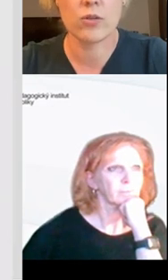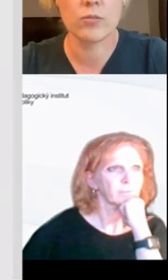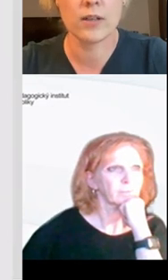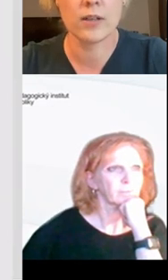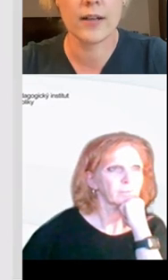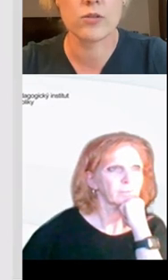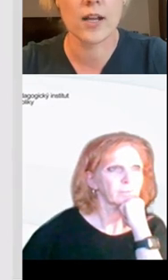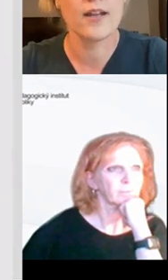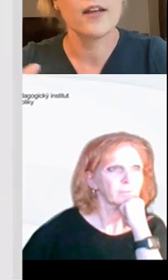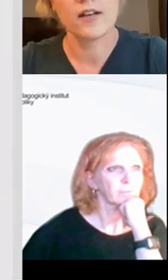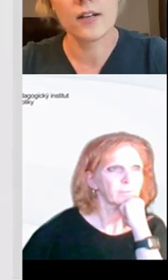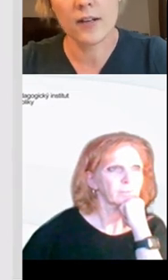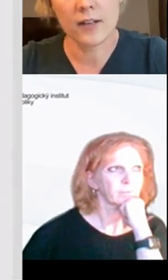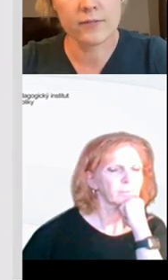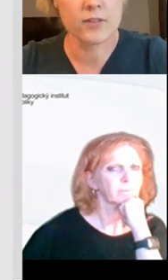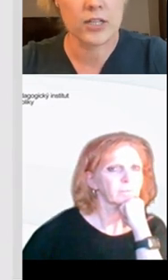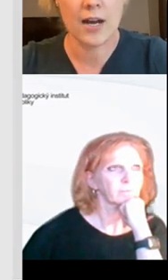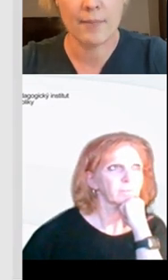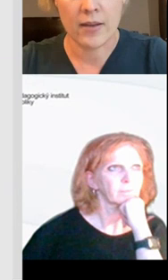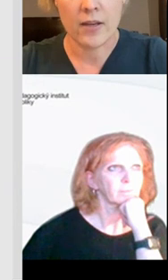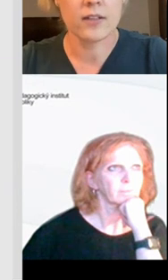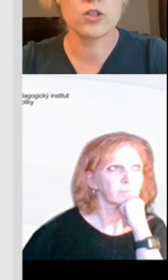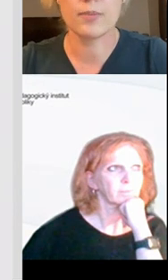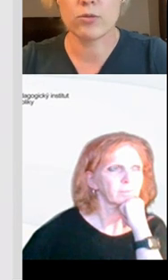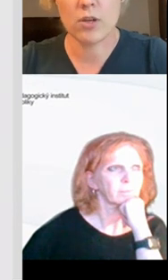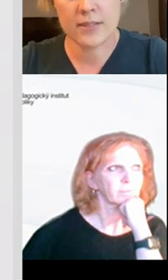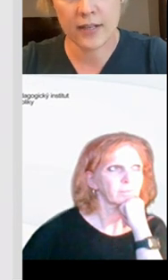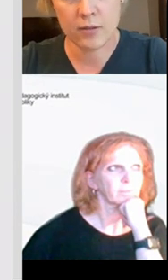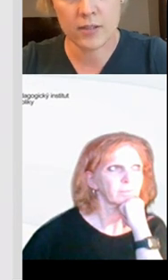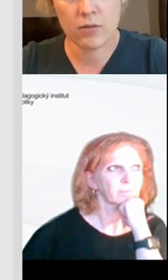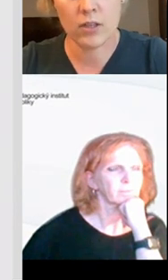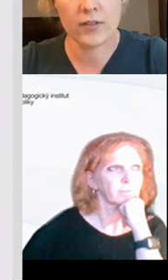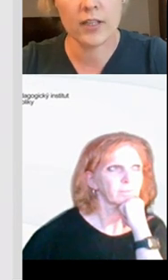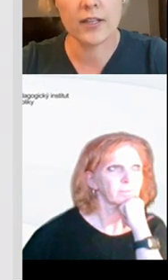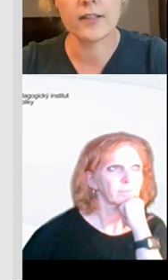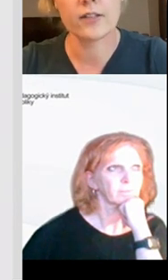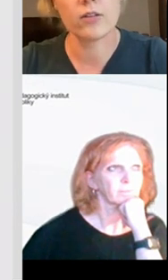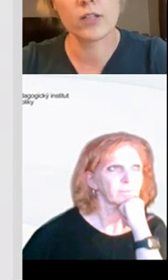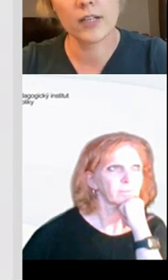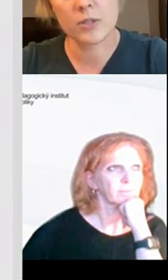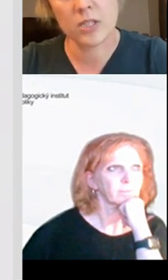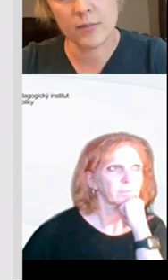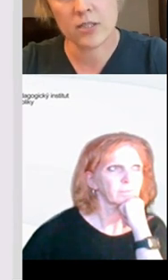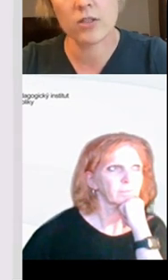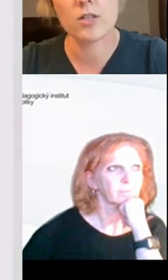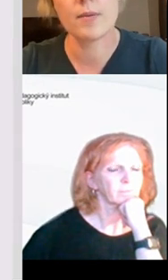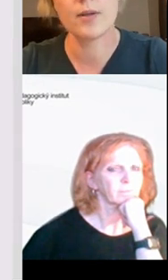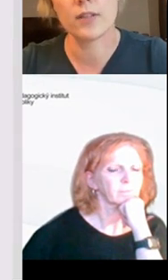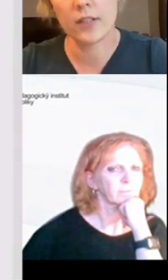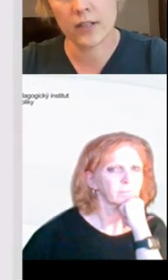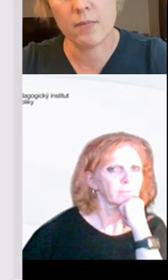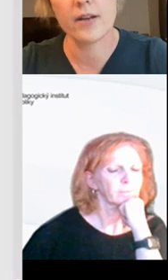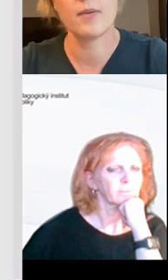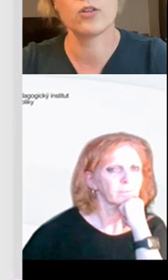kterou žákům neustále říkáme. Když pracujeme s jakoukoliv digitální technologií, tak předtím, než s